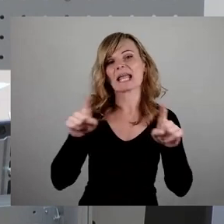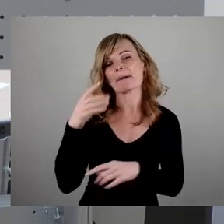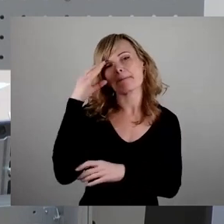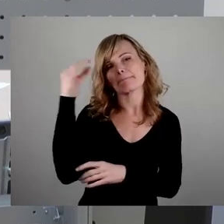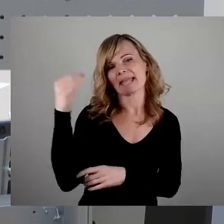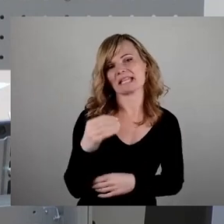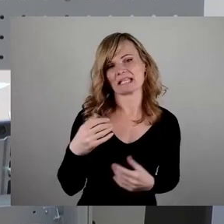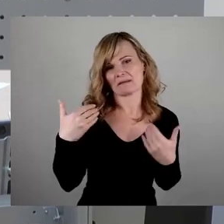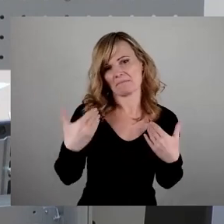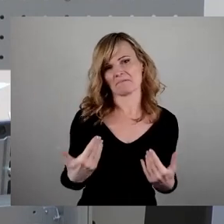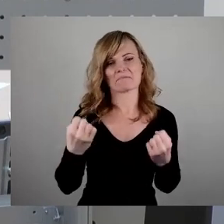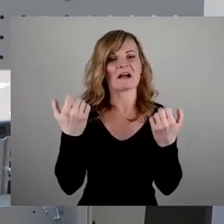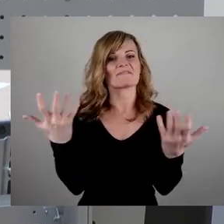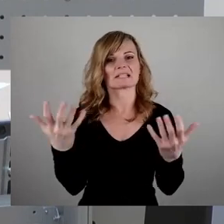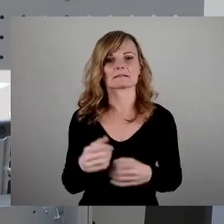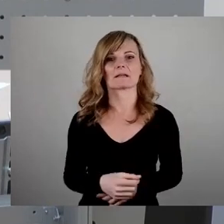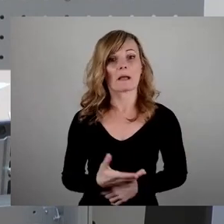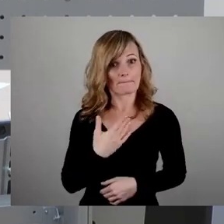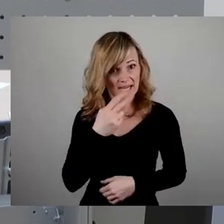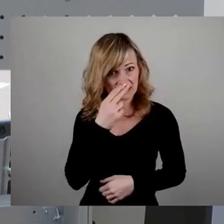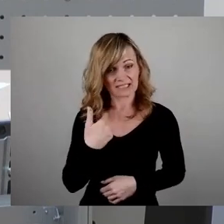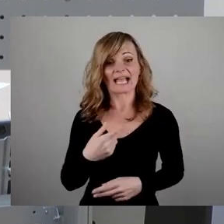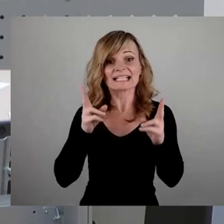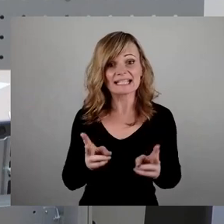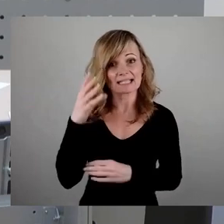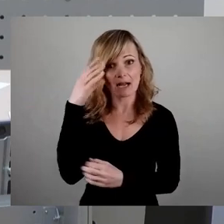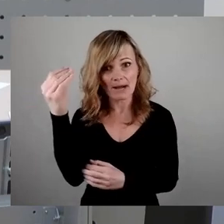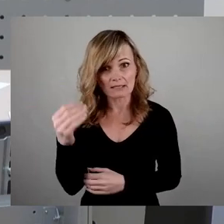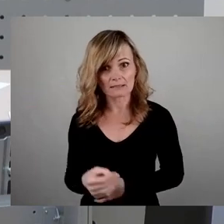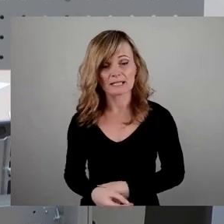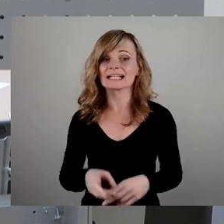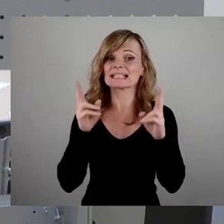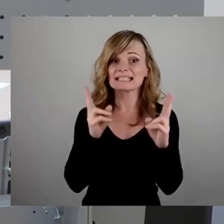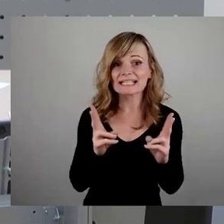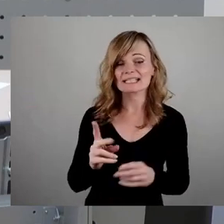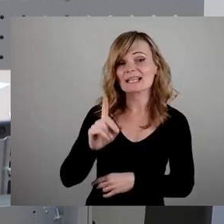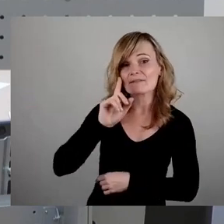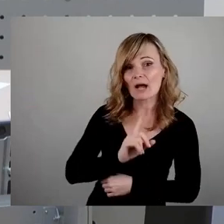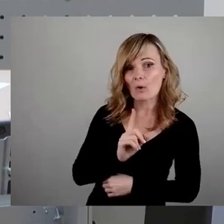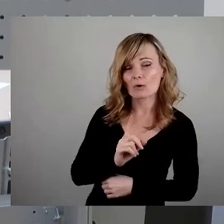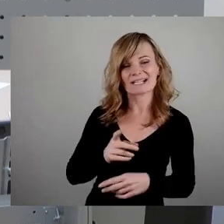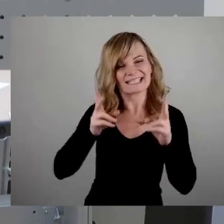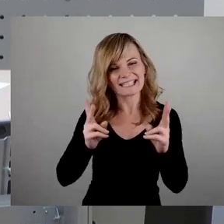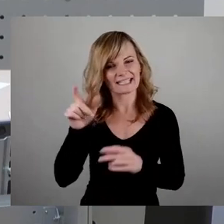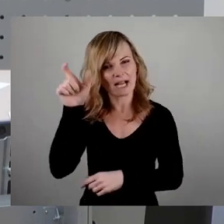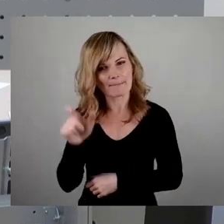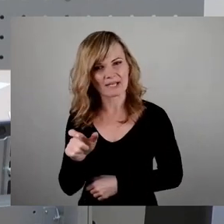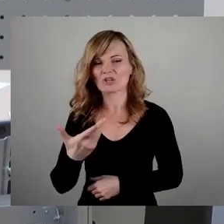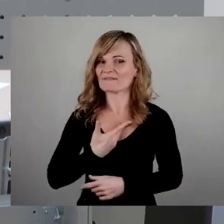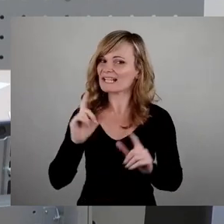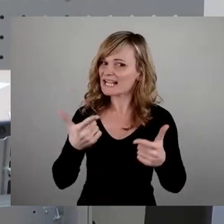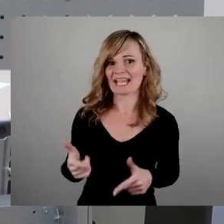Sicht. Ein richtiger Mann und eine richtige Frau und ein richtiger Mensch will keine Waffen,